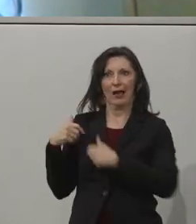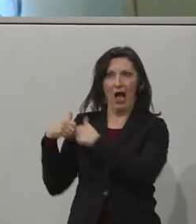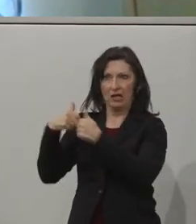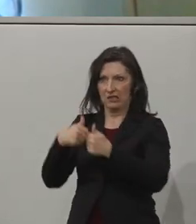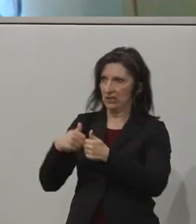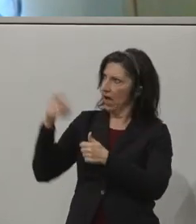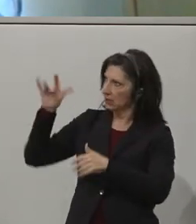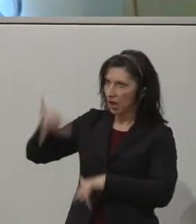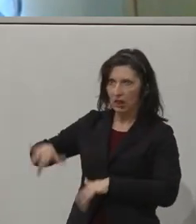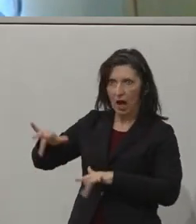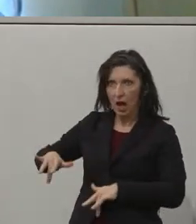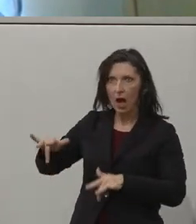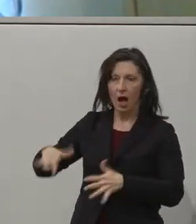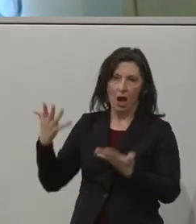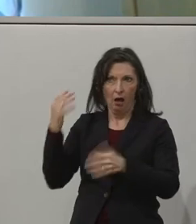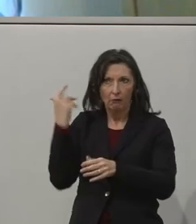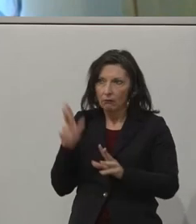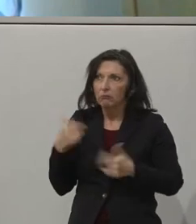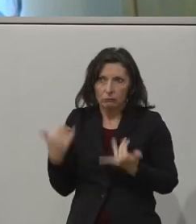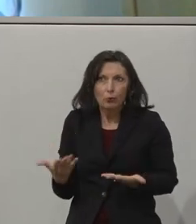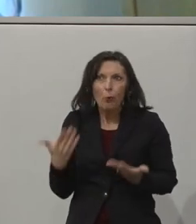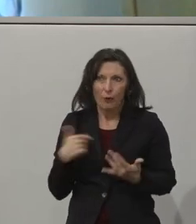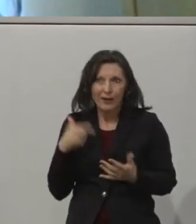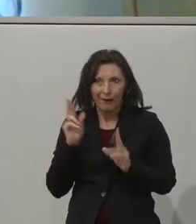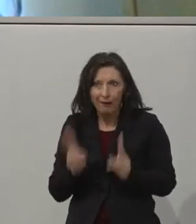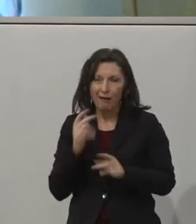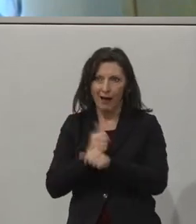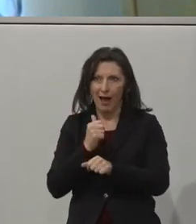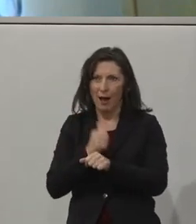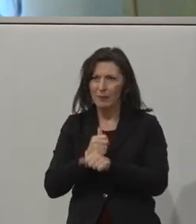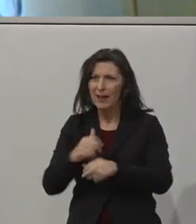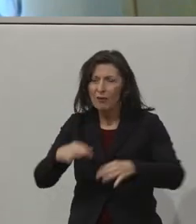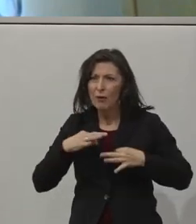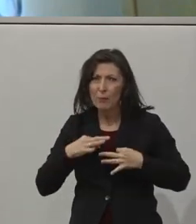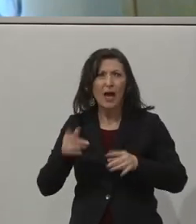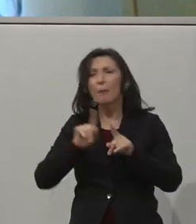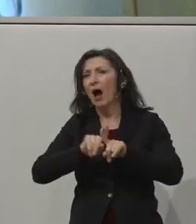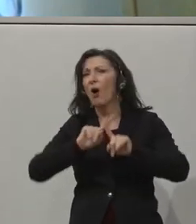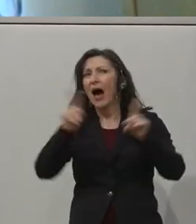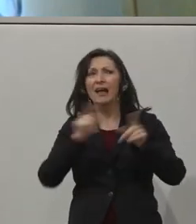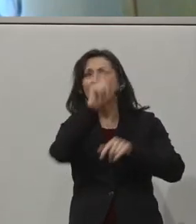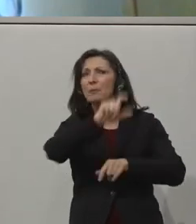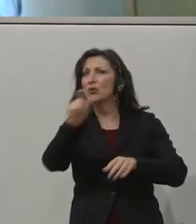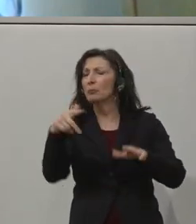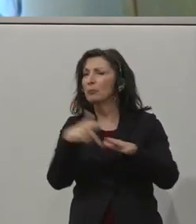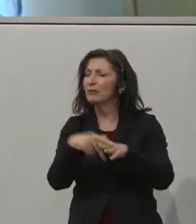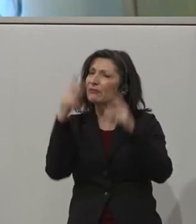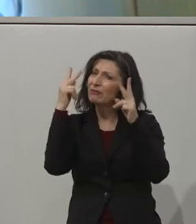arbeite. Und für mich ist Arbeit, so wie für viele andere Menschen mit Behinderungen, ganz wichtig, um eben